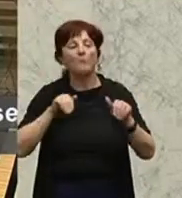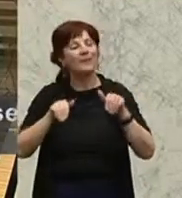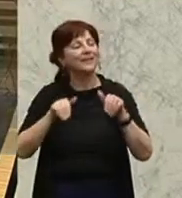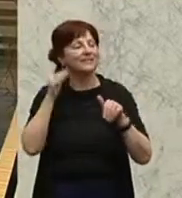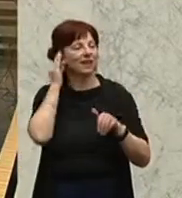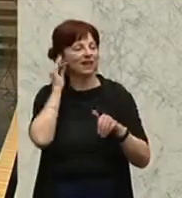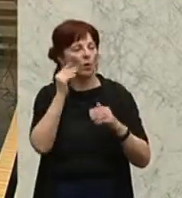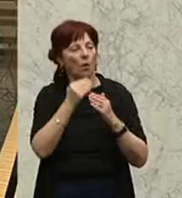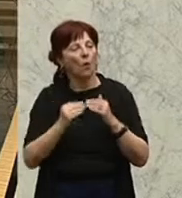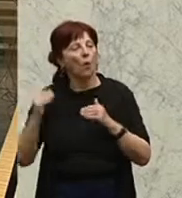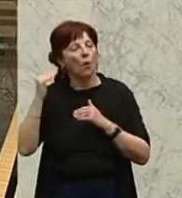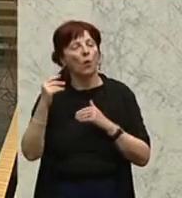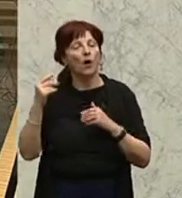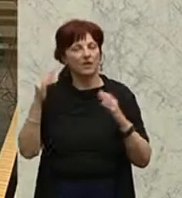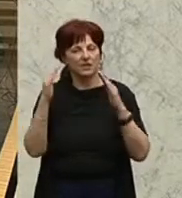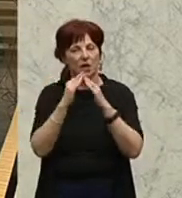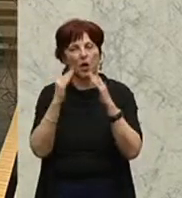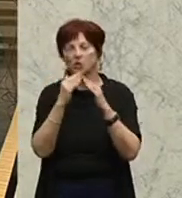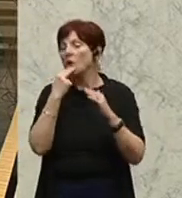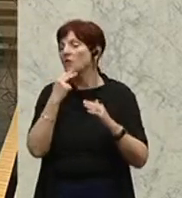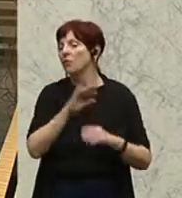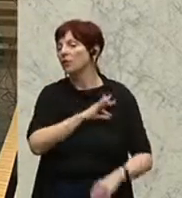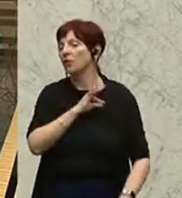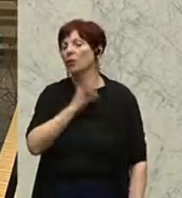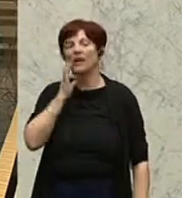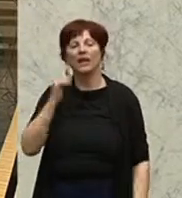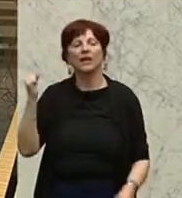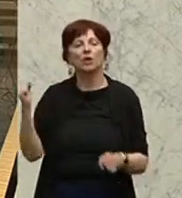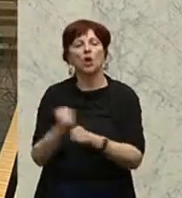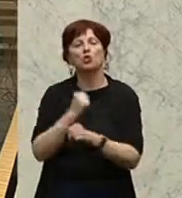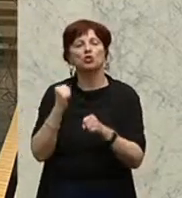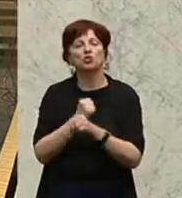angesprochen hat. Nächster Redner ist von Neos Nikolaus Alm.